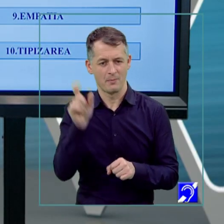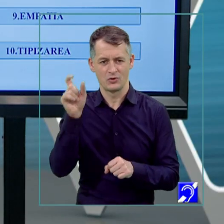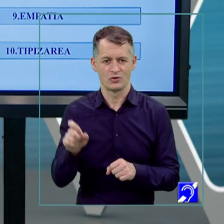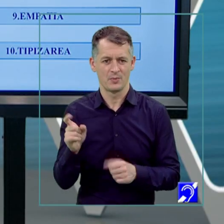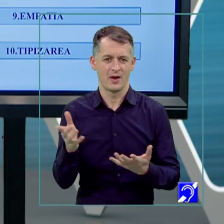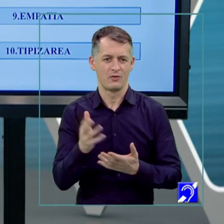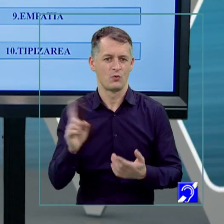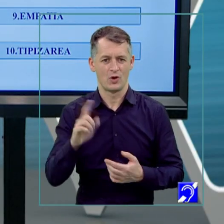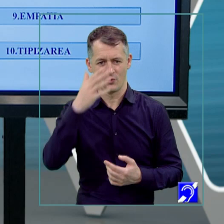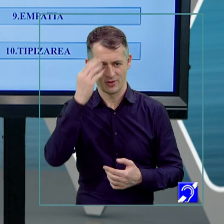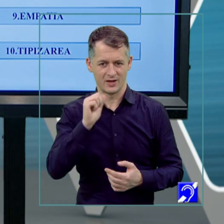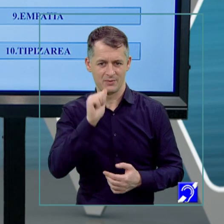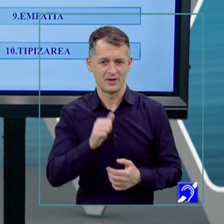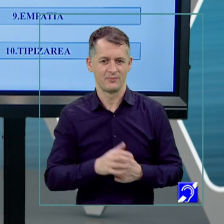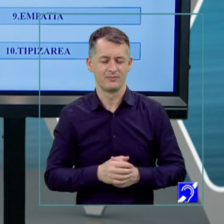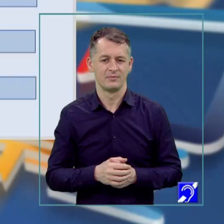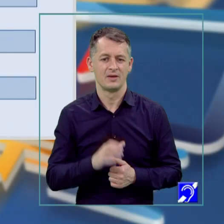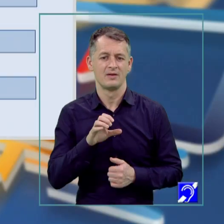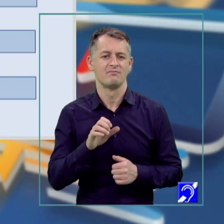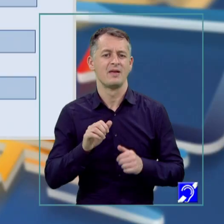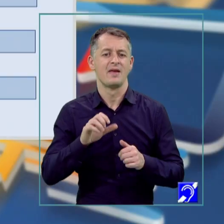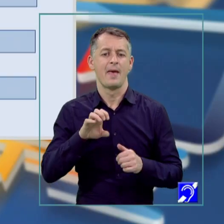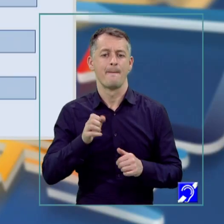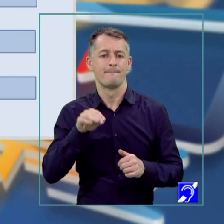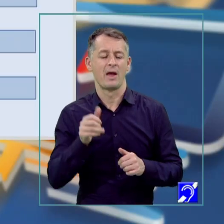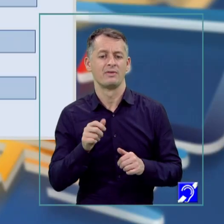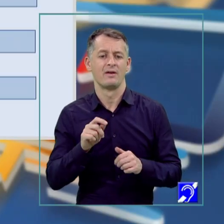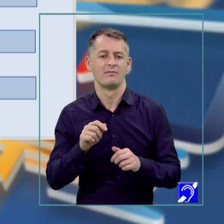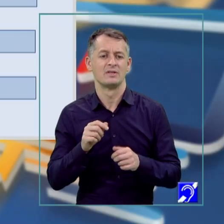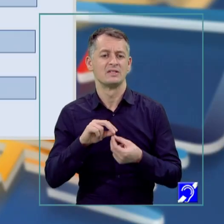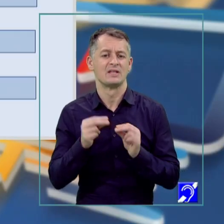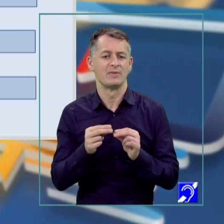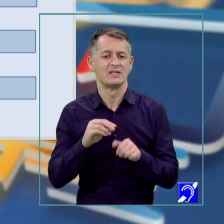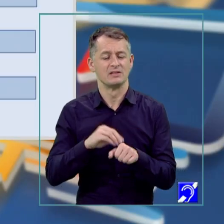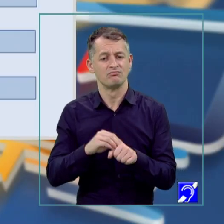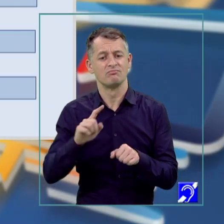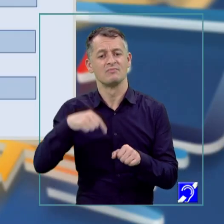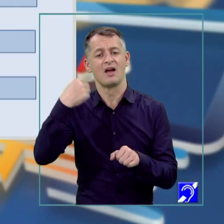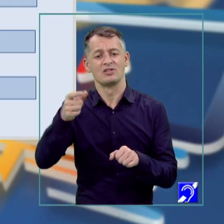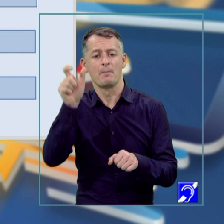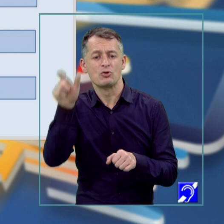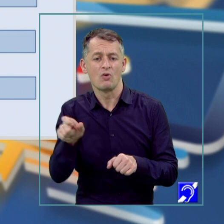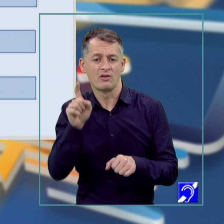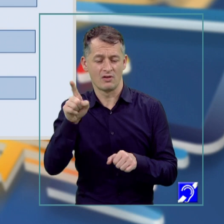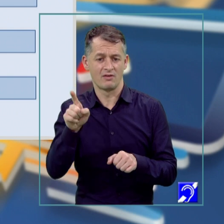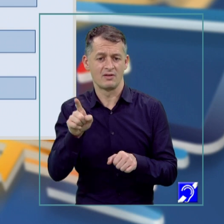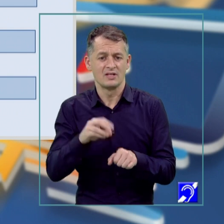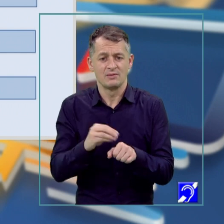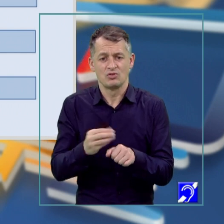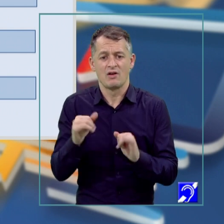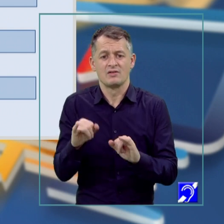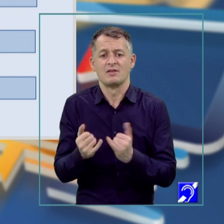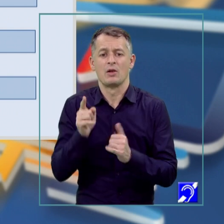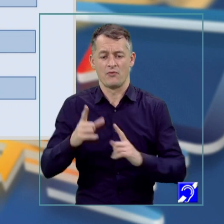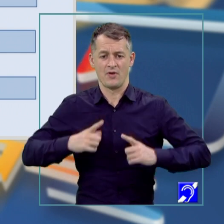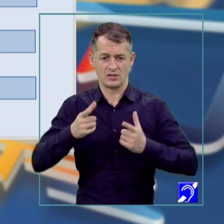uită nimeni. Empatie înseamnă transpunerea în starea altei persoane sau în pielea altui personaj, foarte mult folosită în actorii, dar și